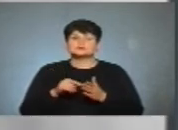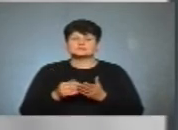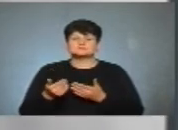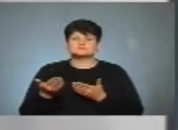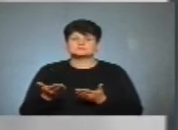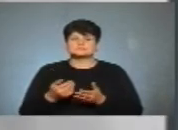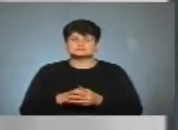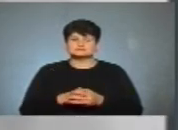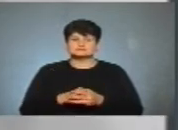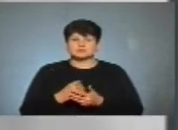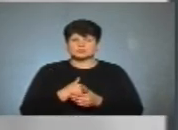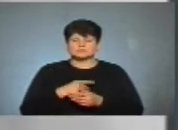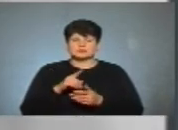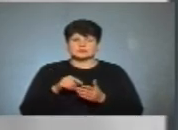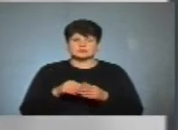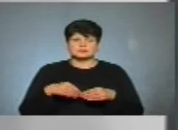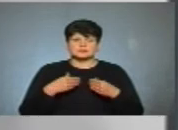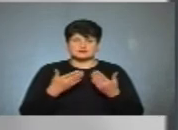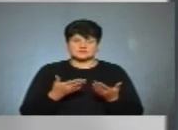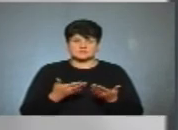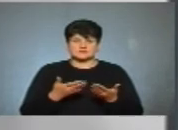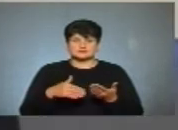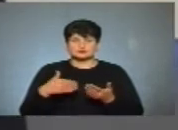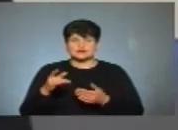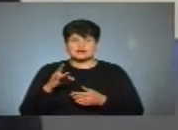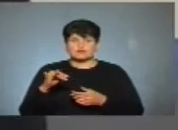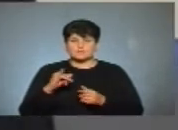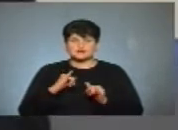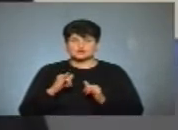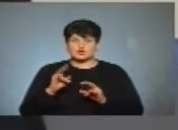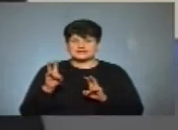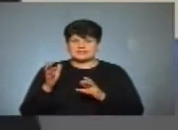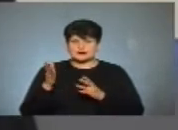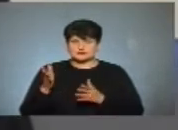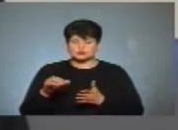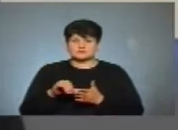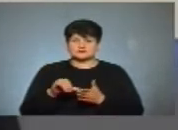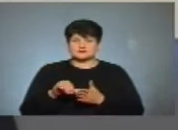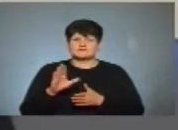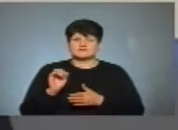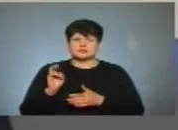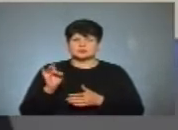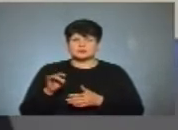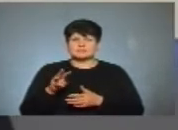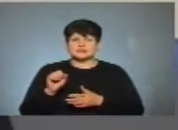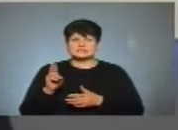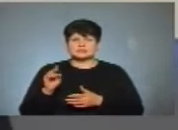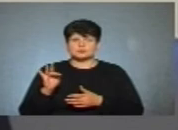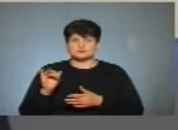питання? Я би хотів задати питання в сторону європейської солідарності, яку представляє пан Віктор Мацикур.